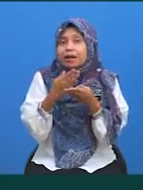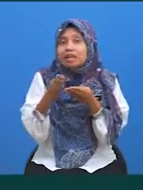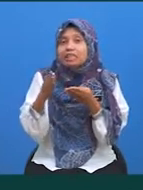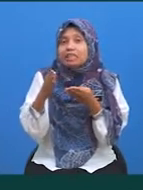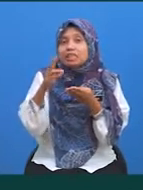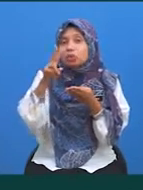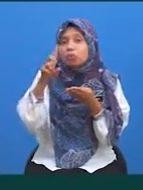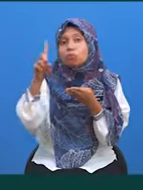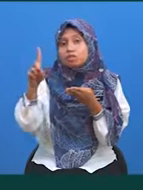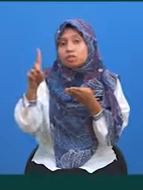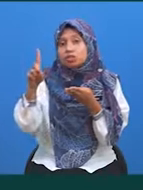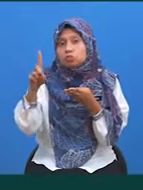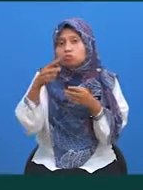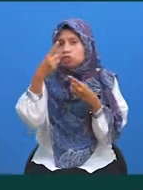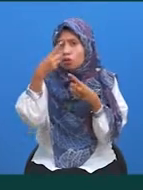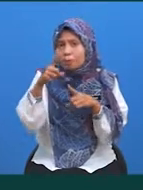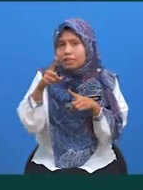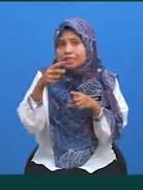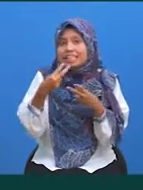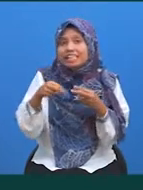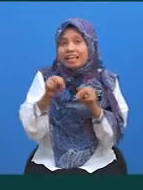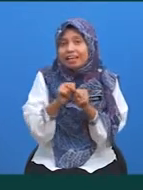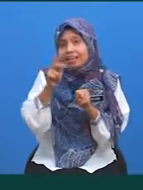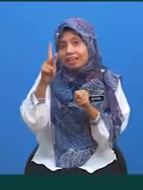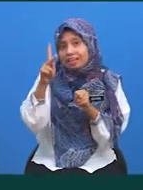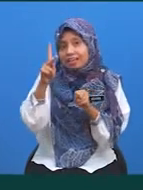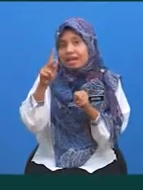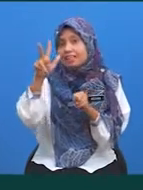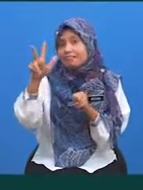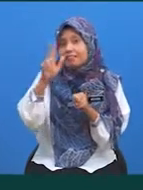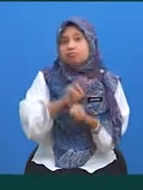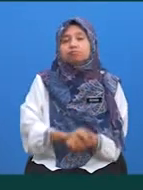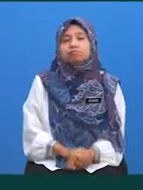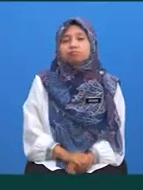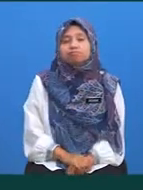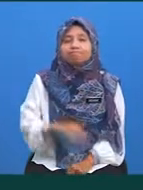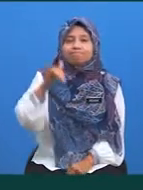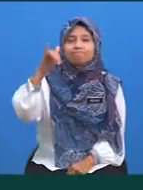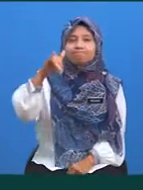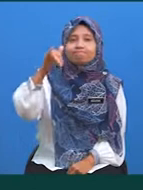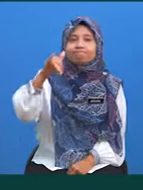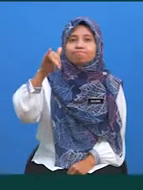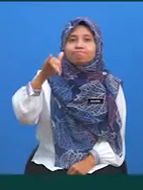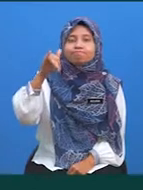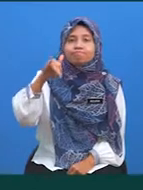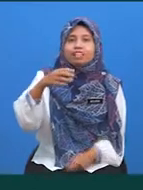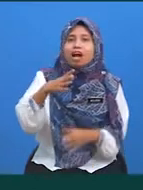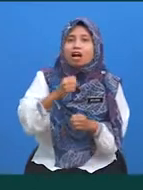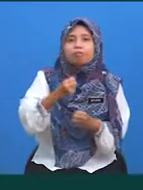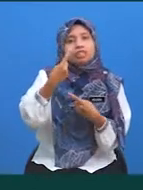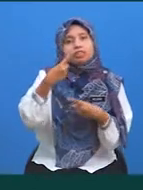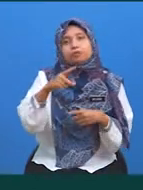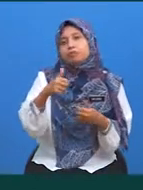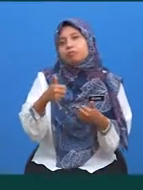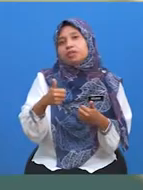Maka, jawapan nilai K ialah 3 Yes! Kita telah dapat jawapan